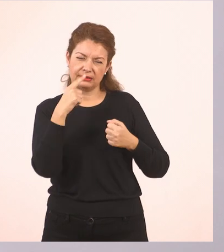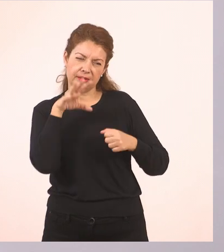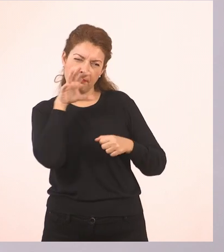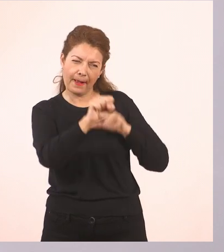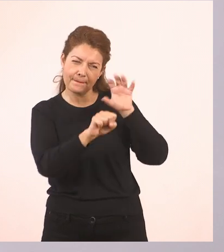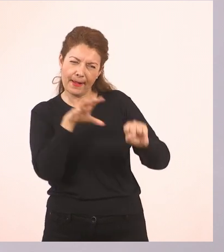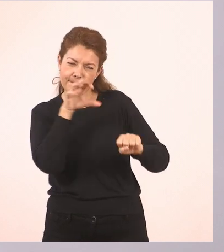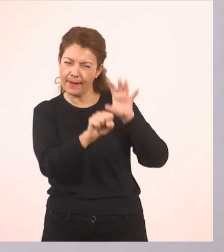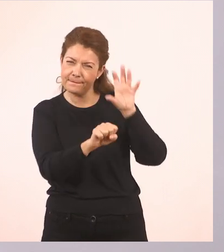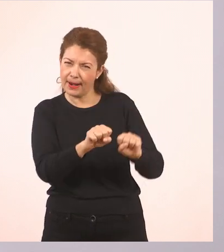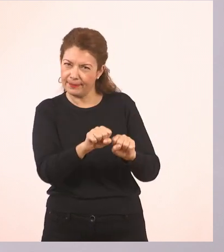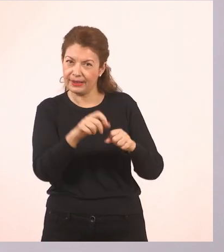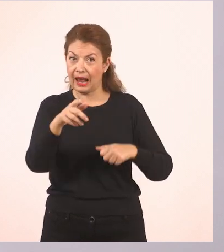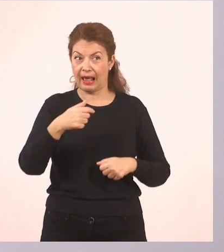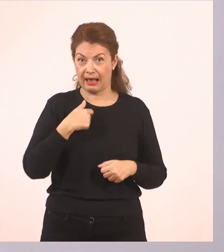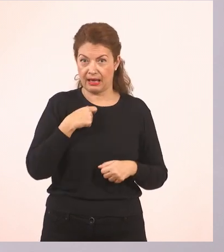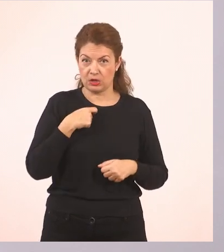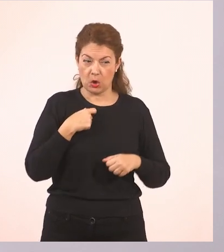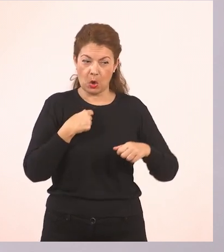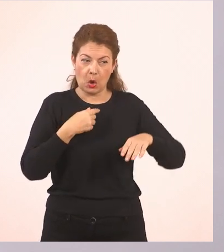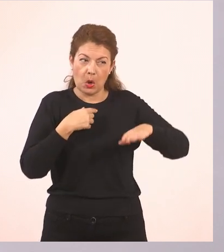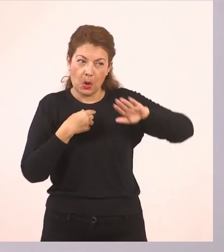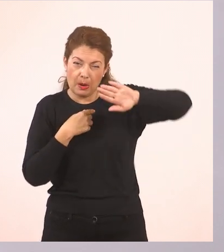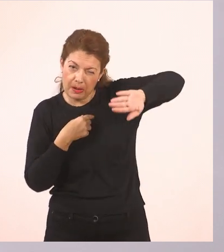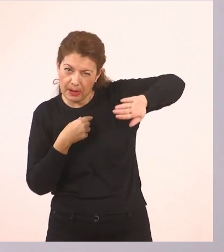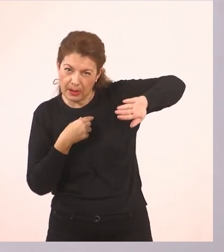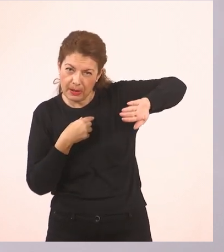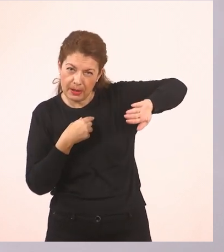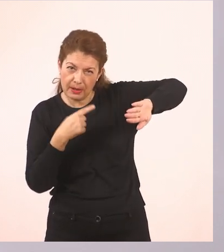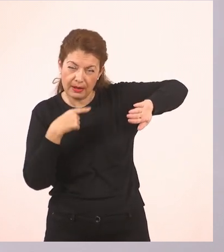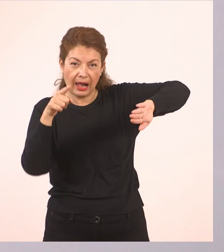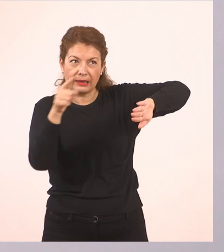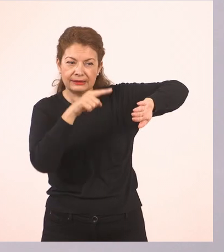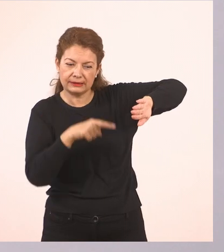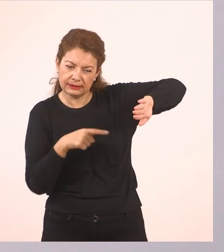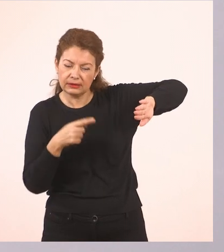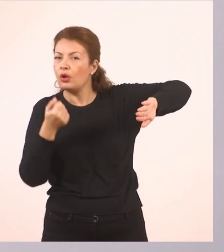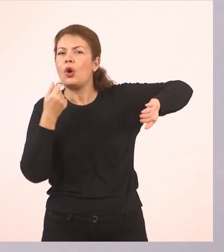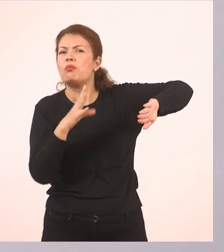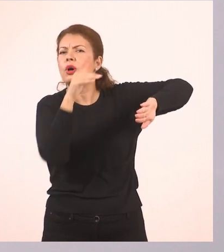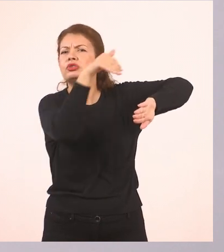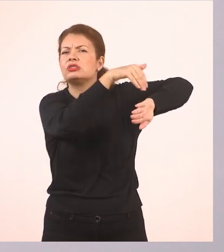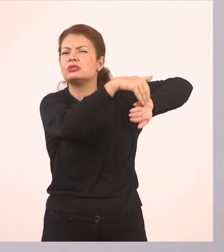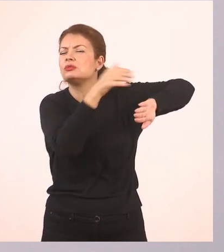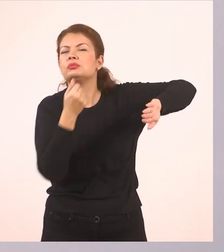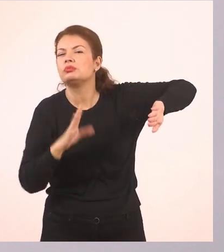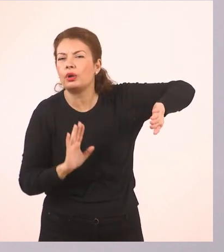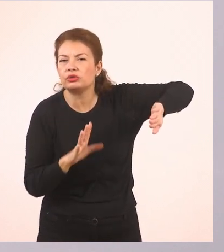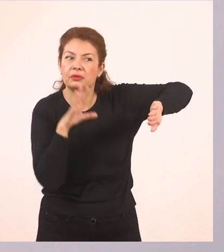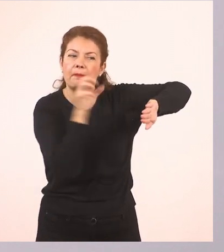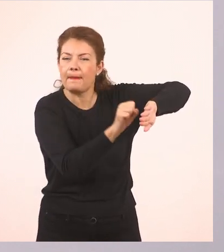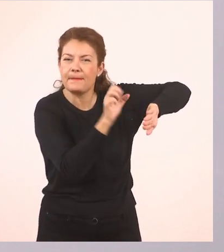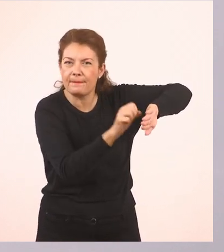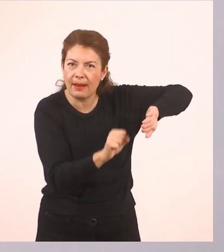Θα κρύβω καρδούλες και εσύ θα μου λες πόσες έχω κρύψει για να φτάσουμε